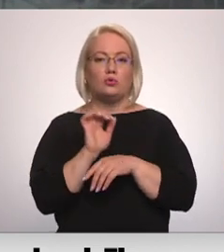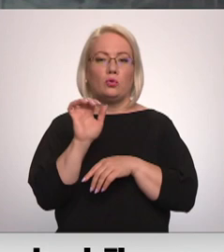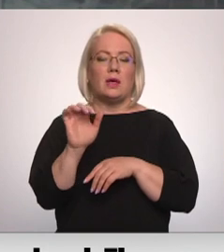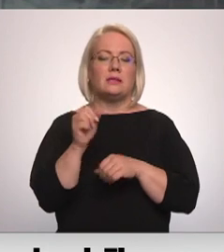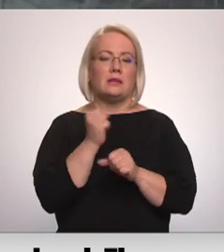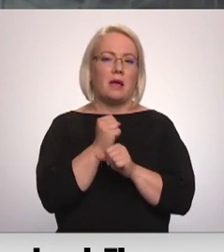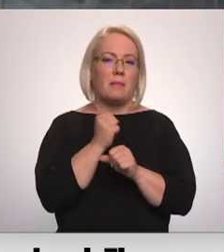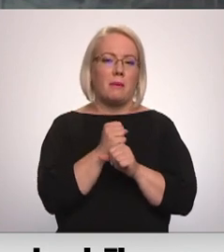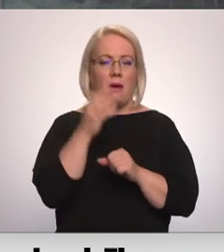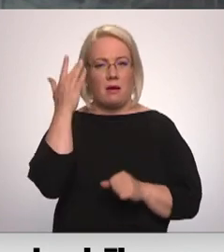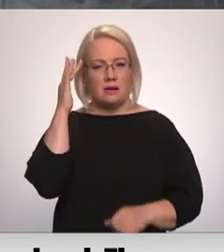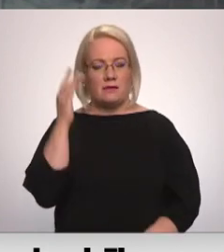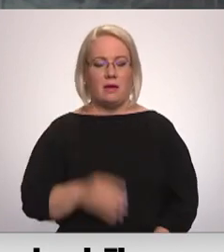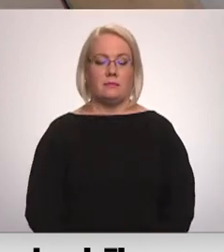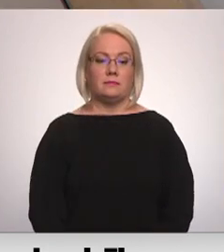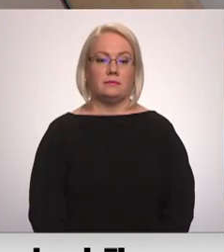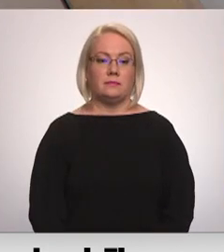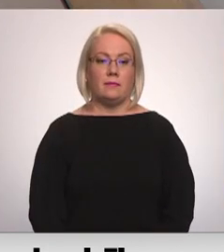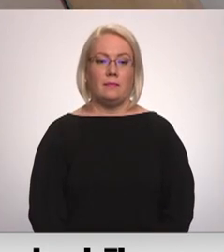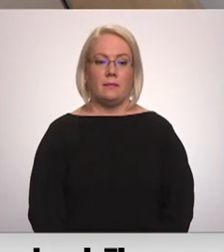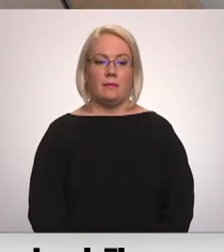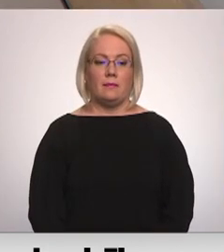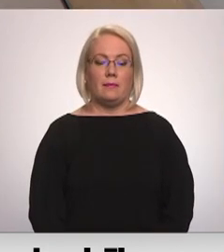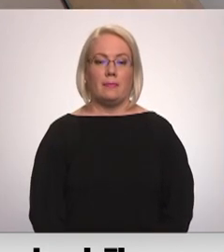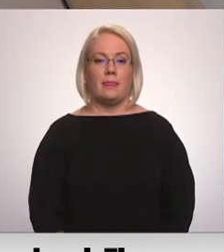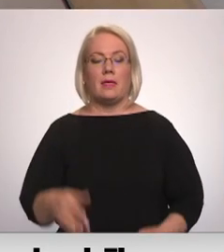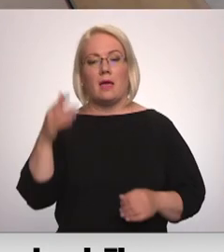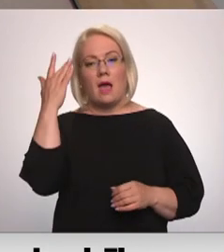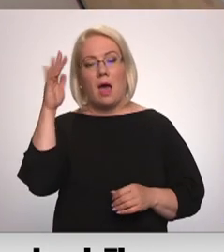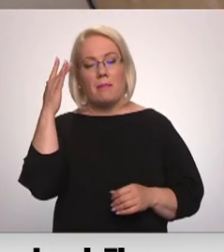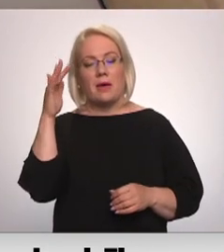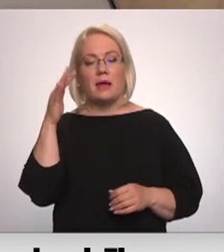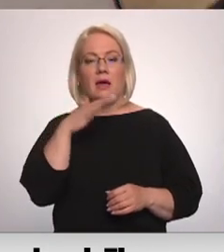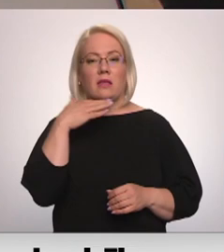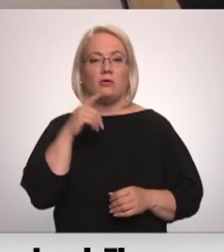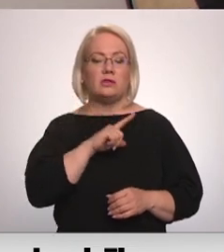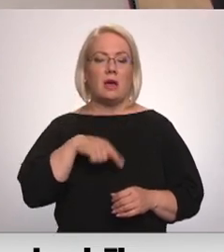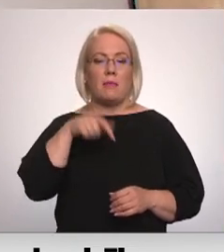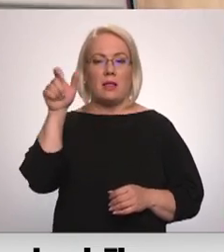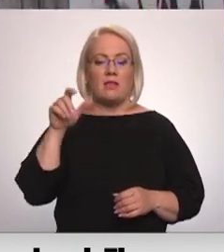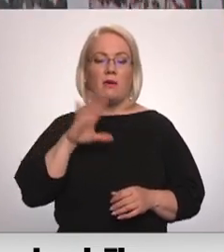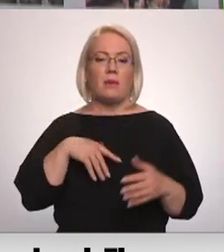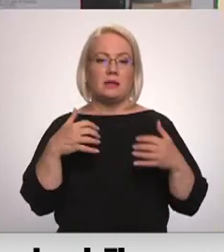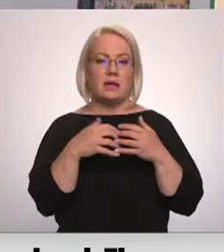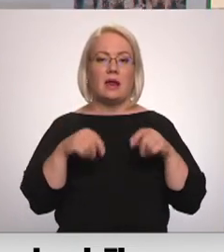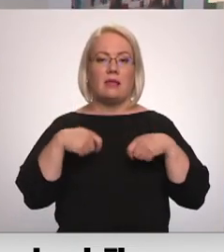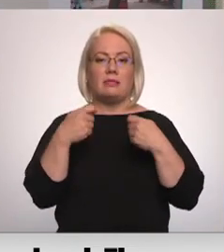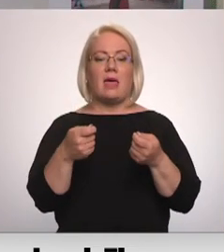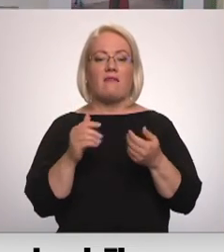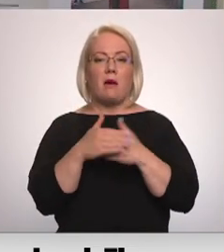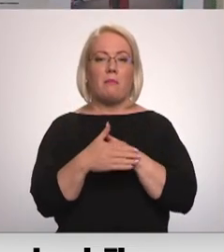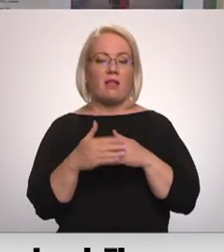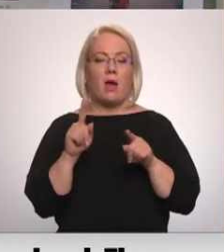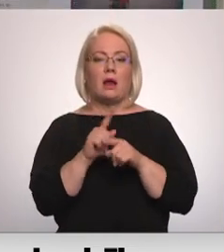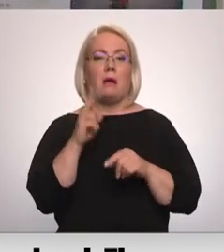Vairāk stāstumā dar līcīte. Amerikas savinotās valstis daudziem latviešiem pēc kara deva ne tikai patvērum, bet